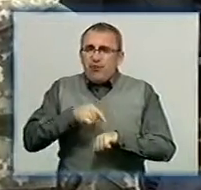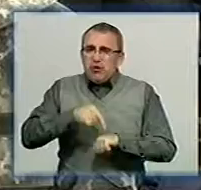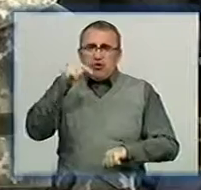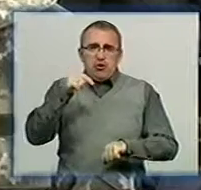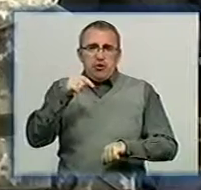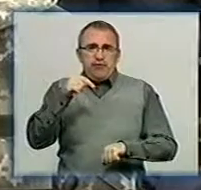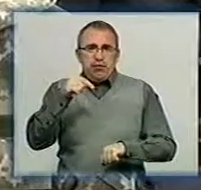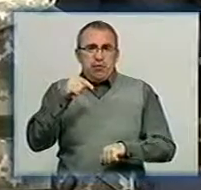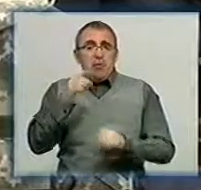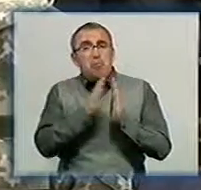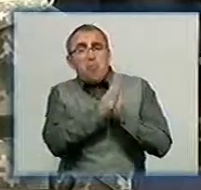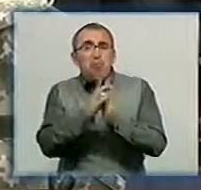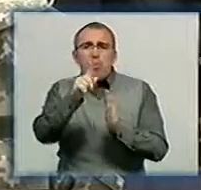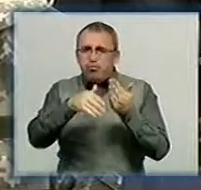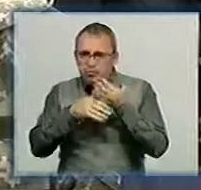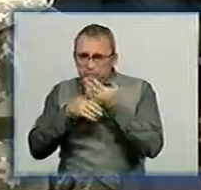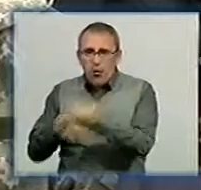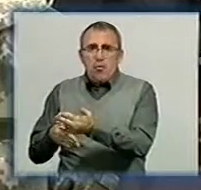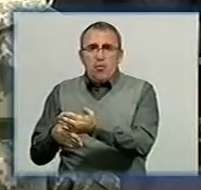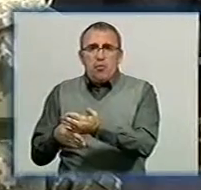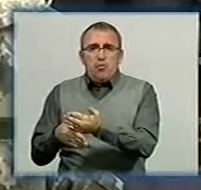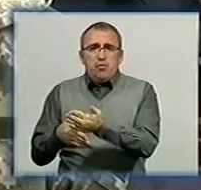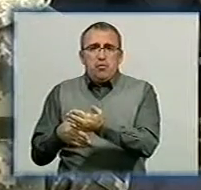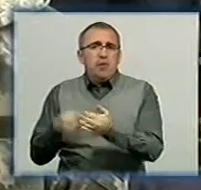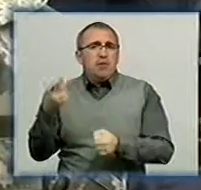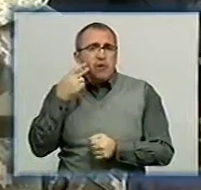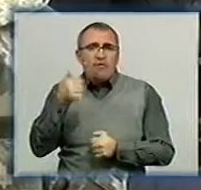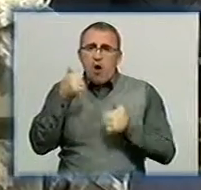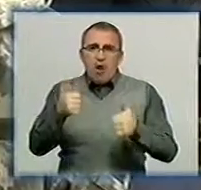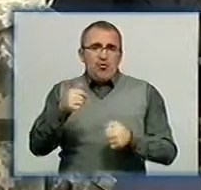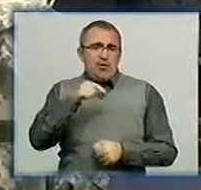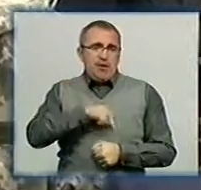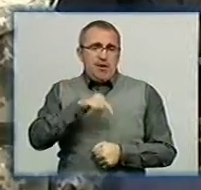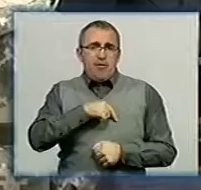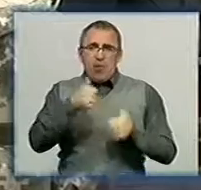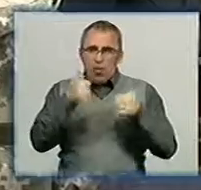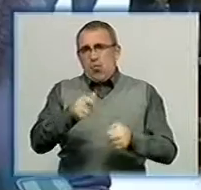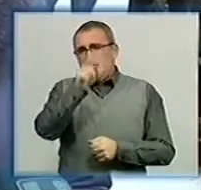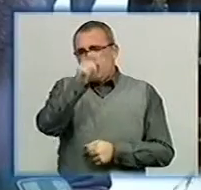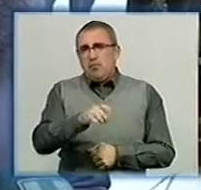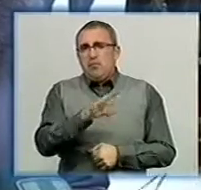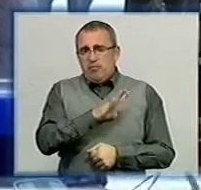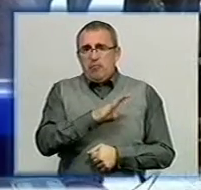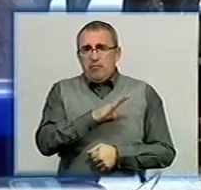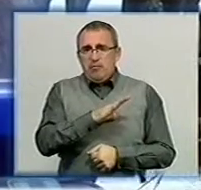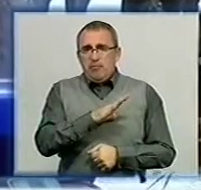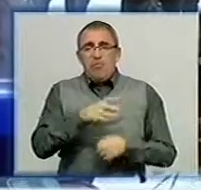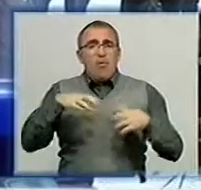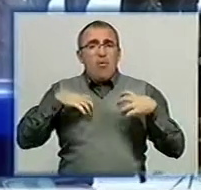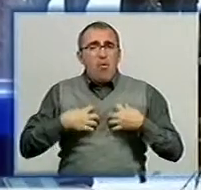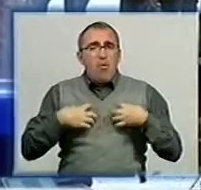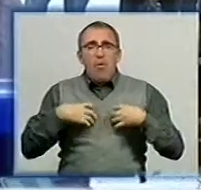постійно попросив, що поможе. Завжди в гарному настрій. Хороша людина була. Це горе